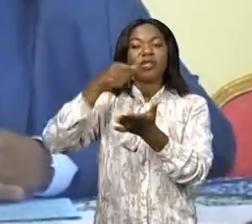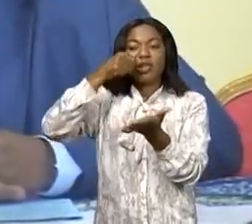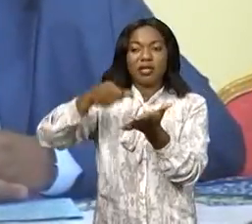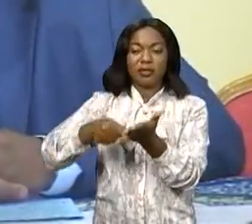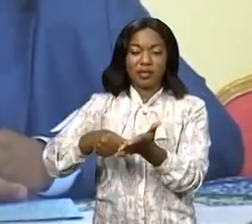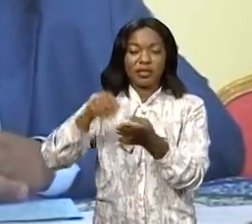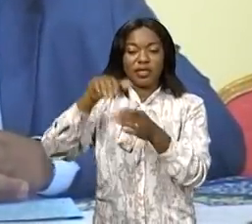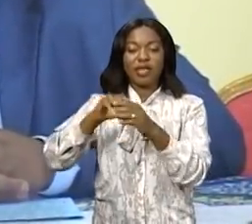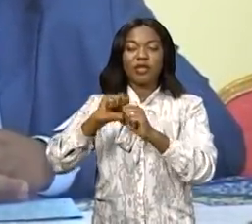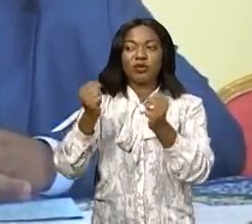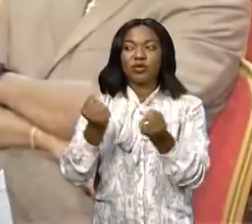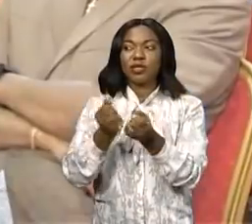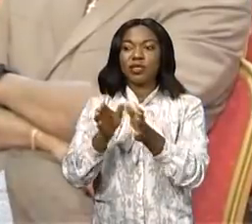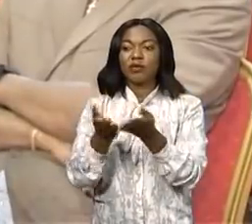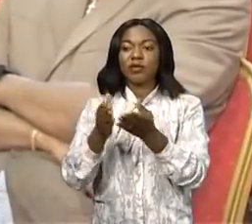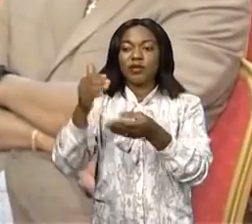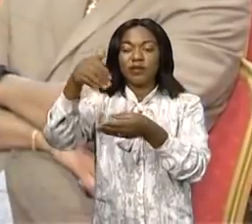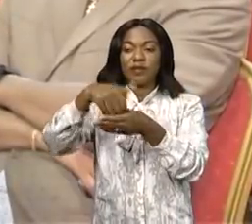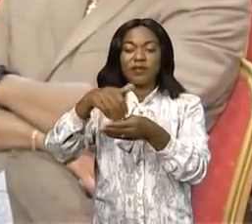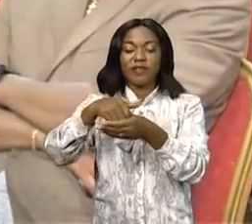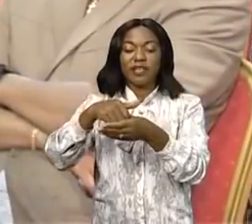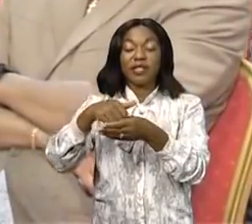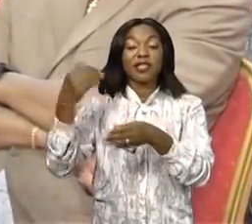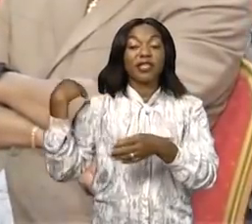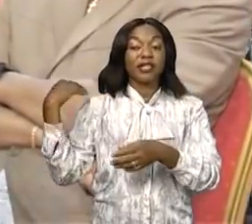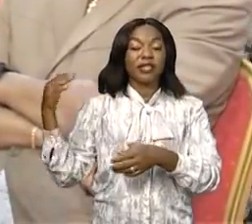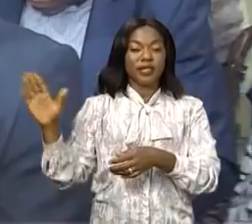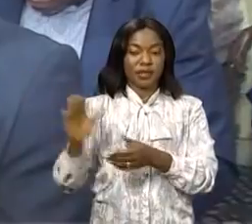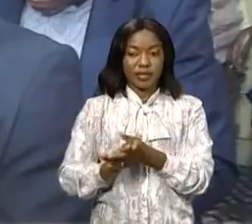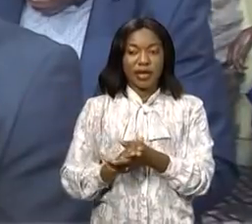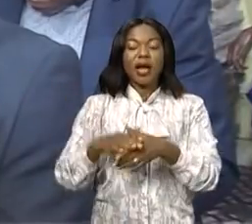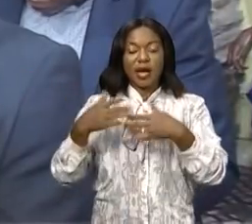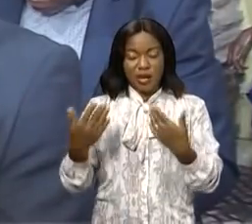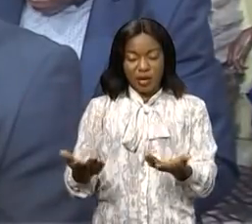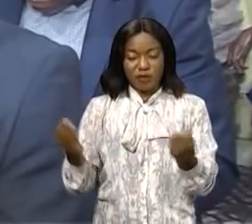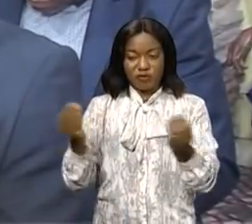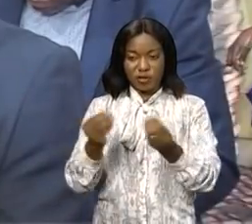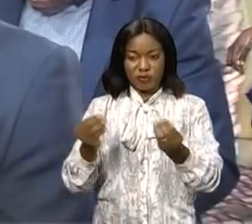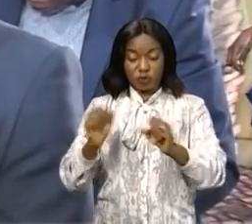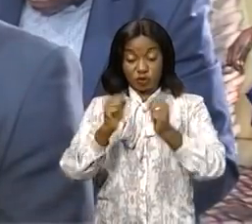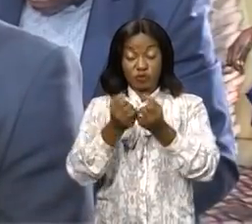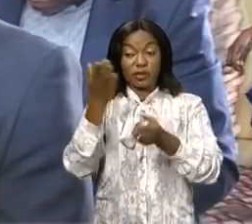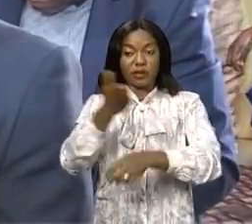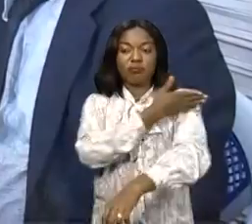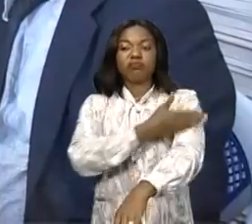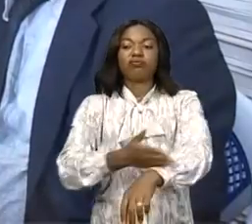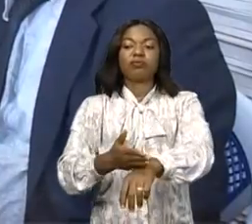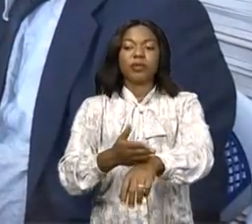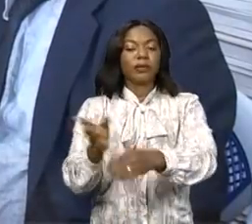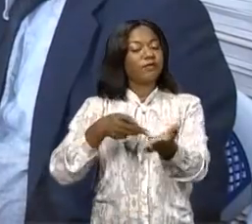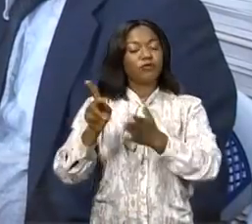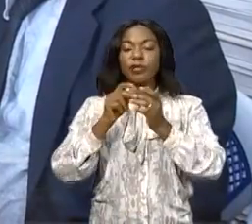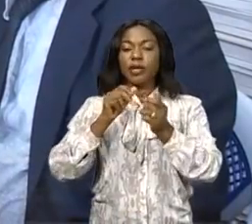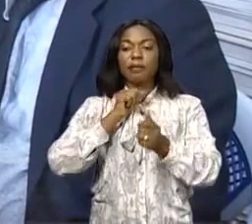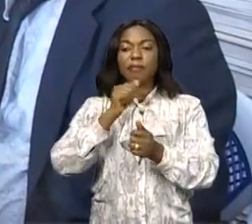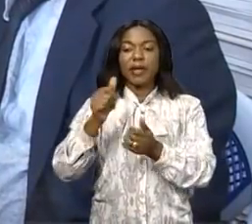du portefeuille de l'État. Cependant, ces services publics de l'État connaissent une baisse de production. Cette situation impacte